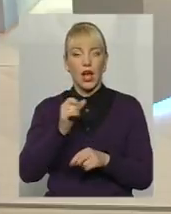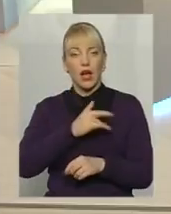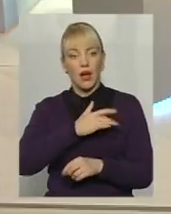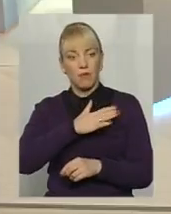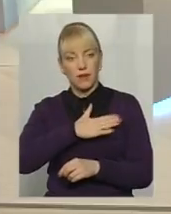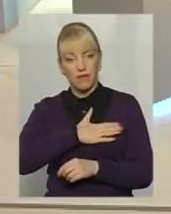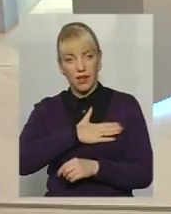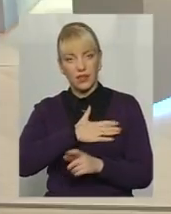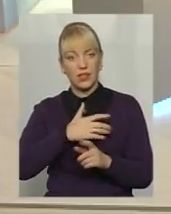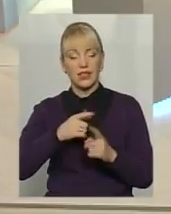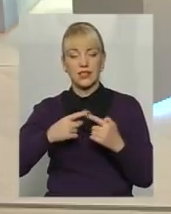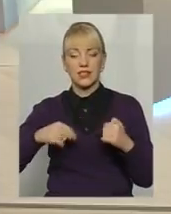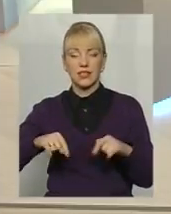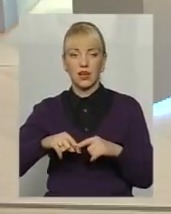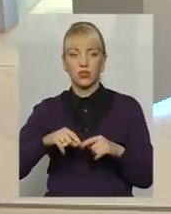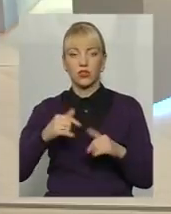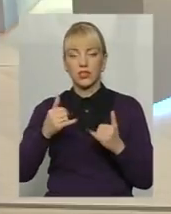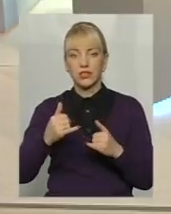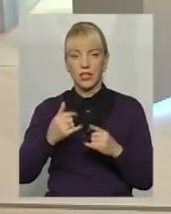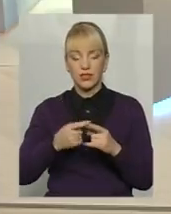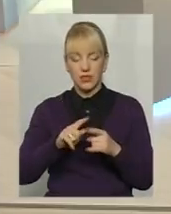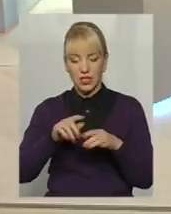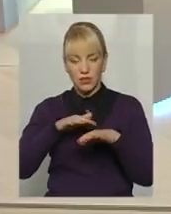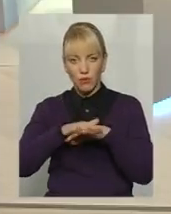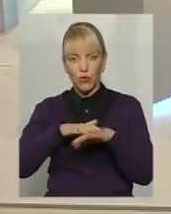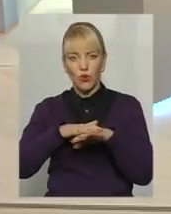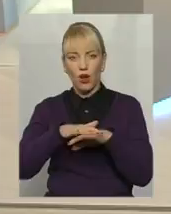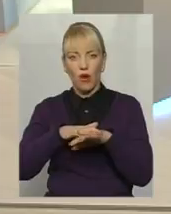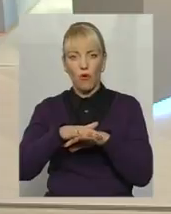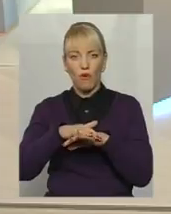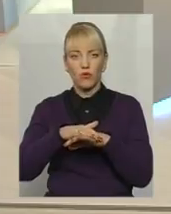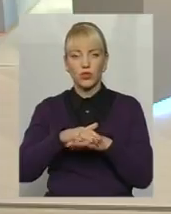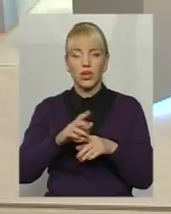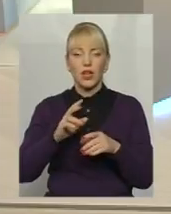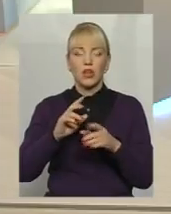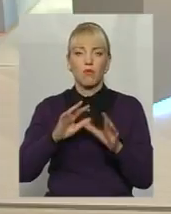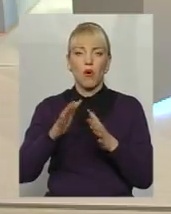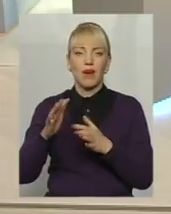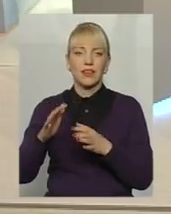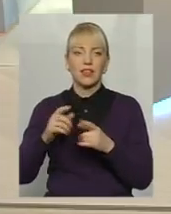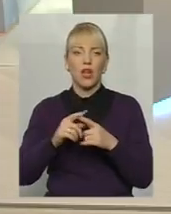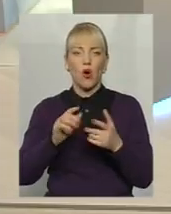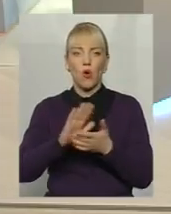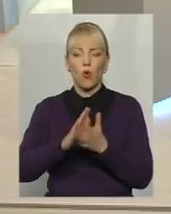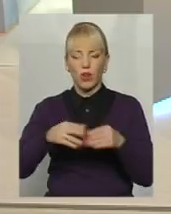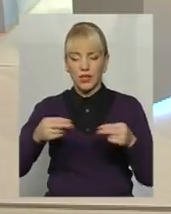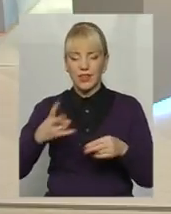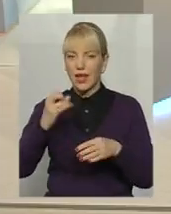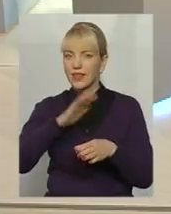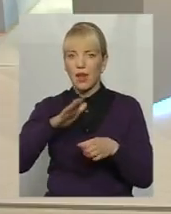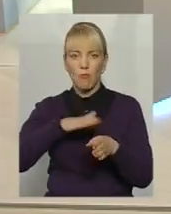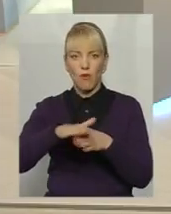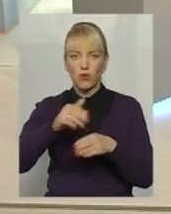Приватний сектор, зараз оце прораховує моменти укладання договорів, неповний робочий день, їх